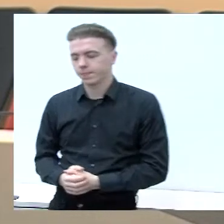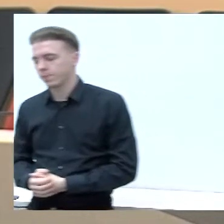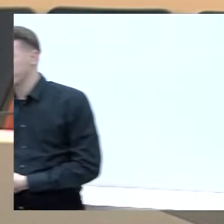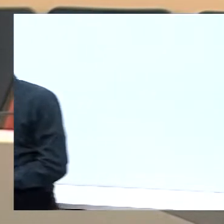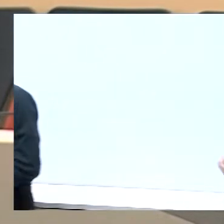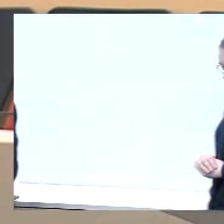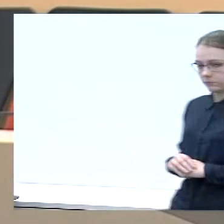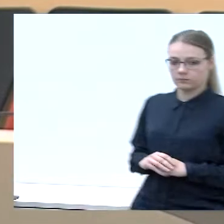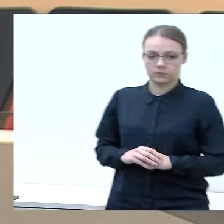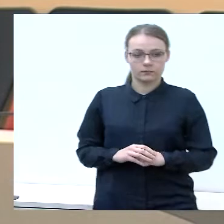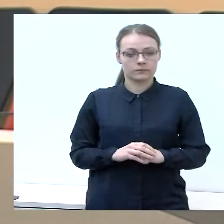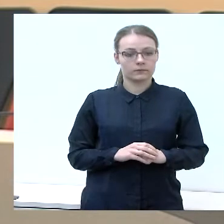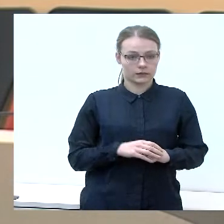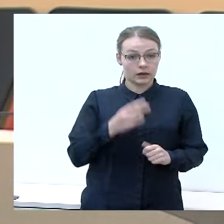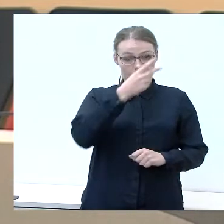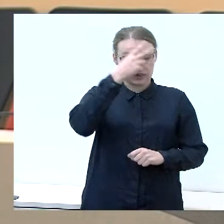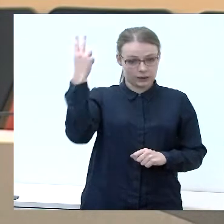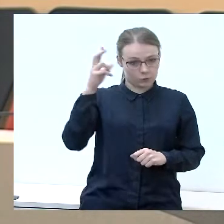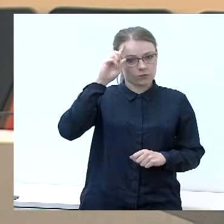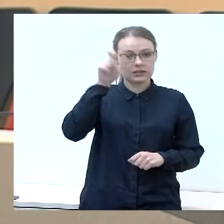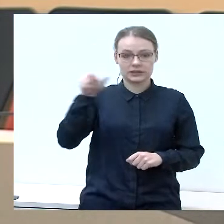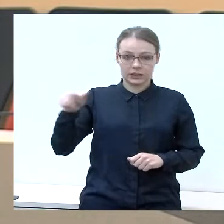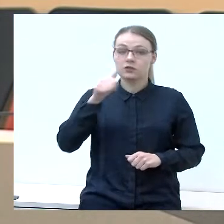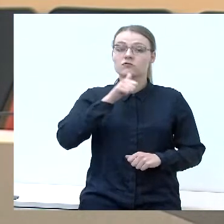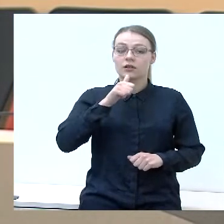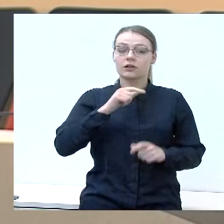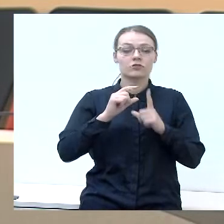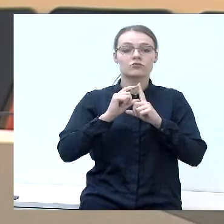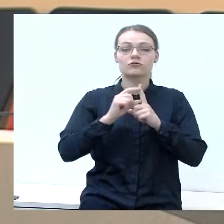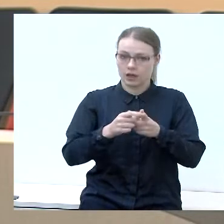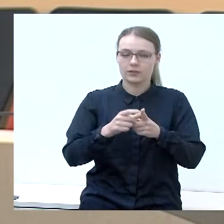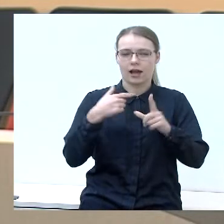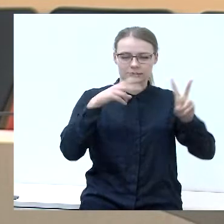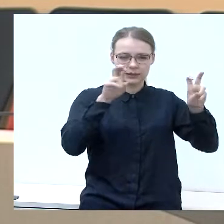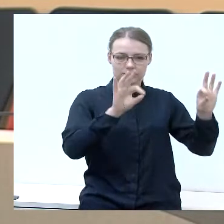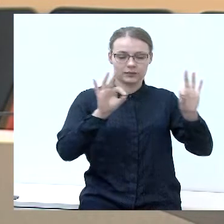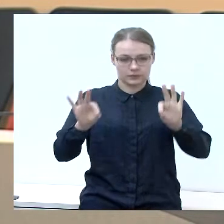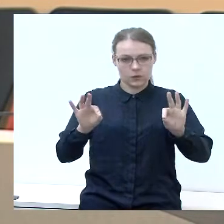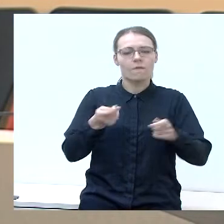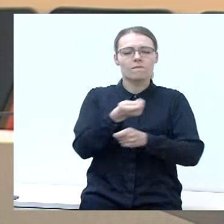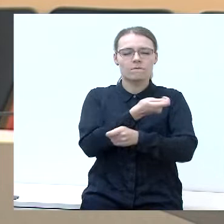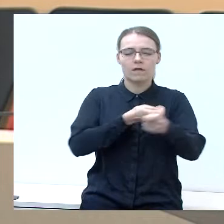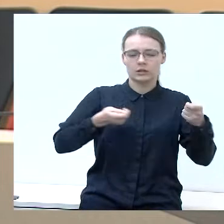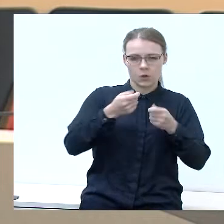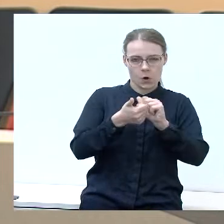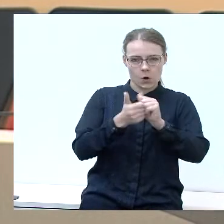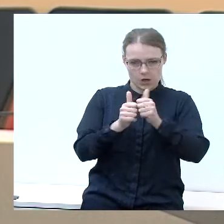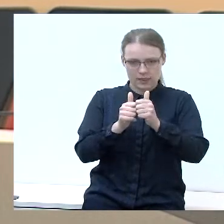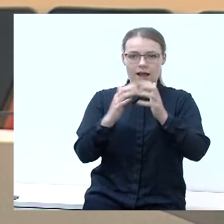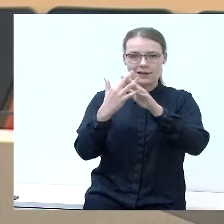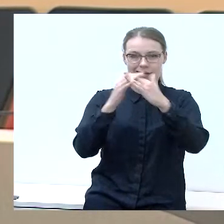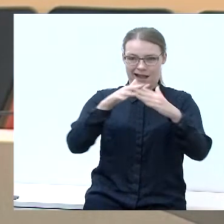Dėkui. Lietuvos valstyčiai ir žalieji žada, net pacituosiu, verslo konkurencingumą kaimiškose